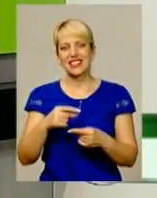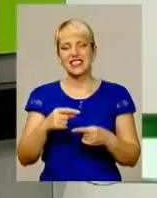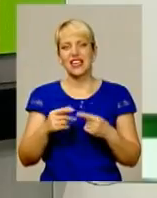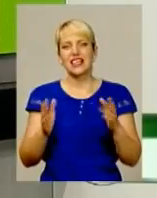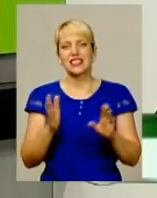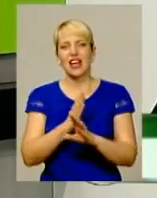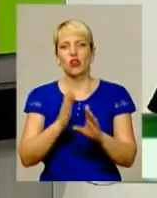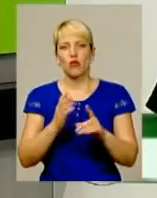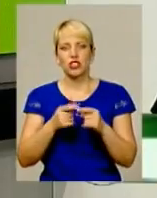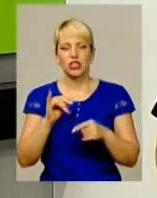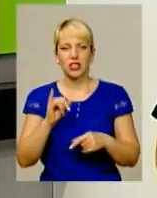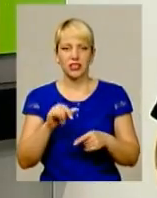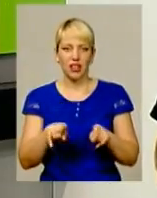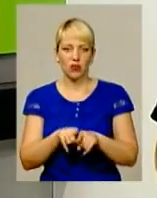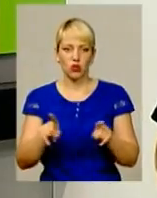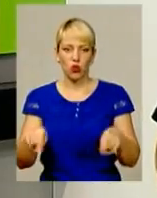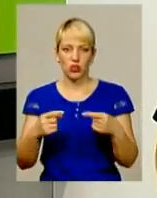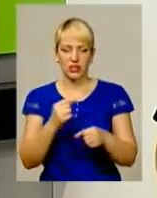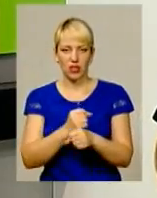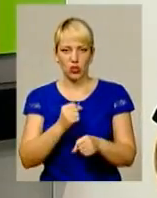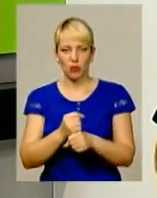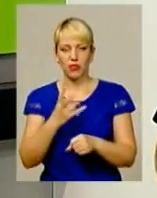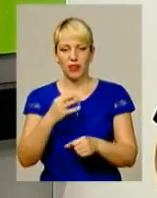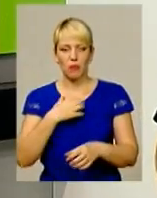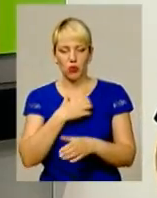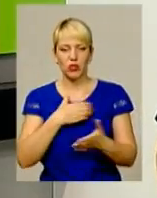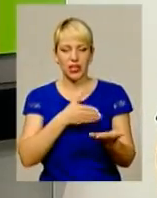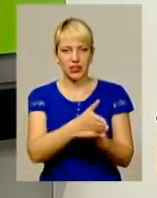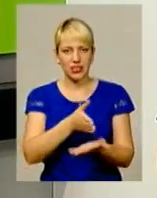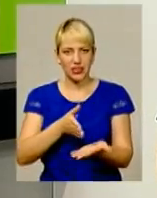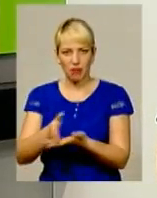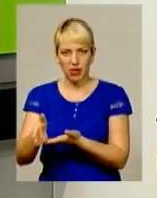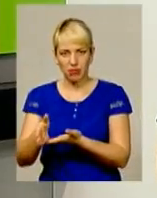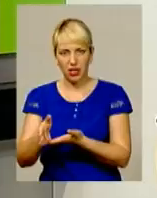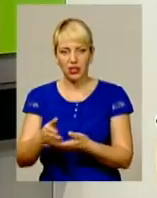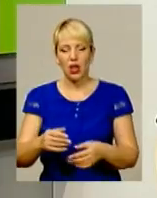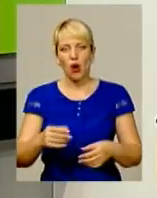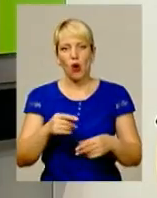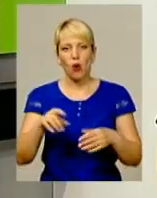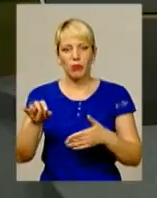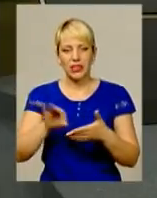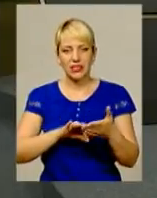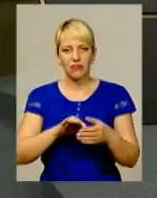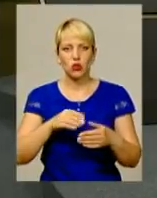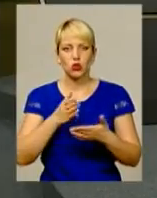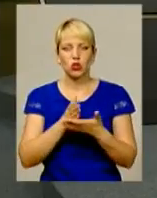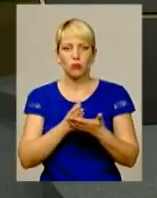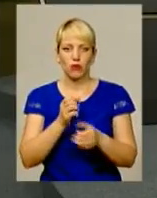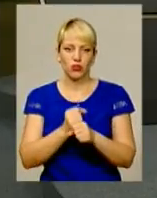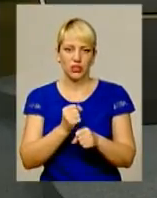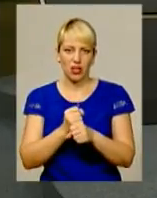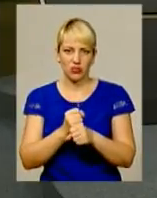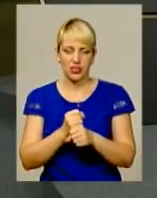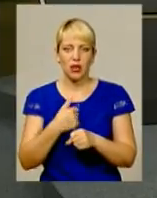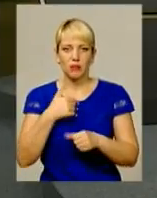організація роботи на приоритетних напрямках оперативно-службової діяльності. Мені приємно констатувати той